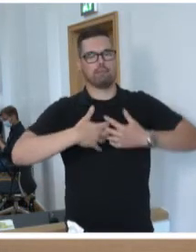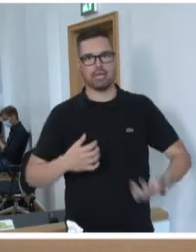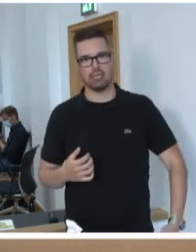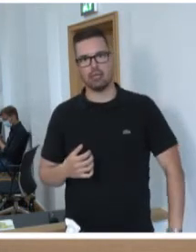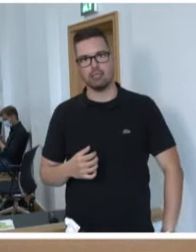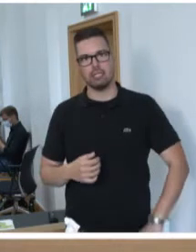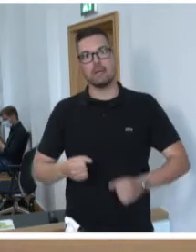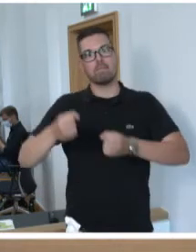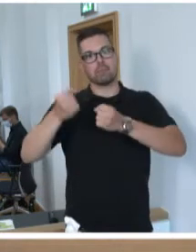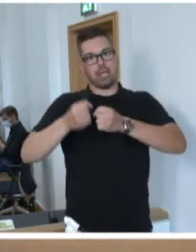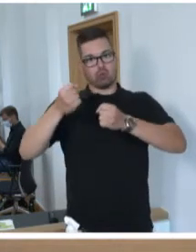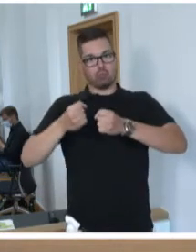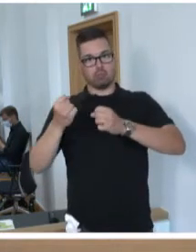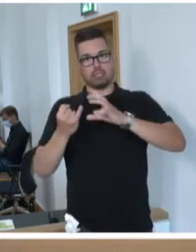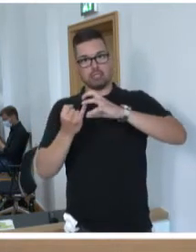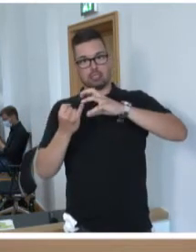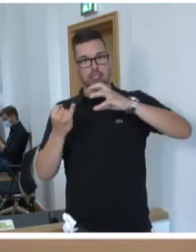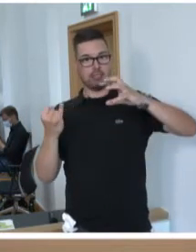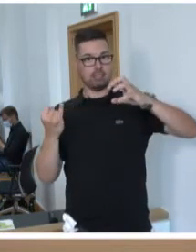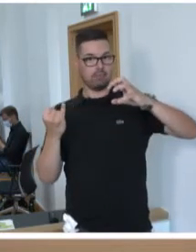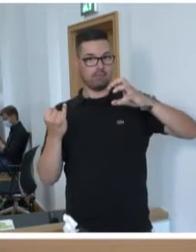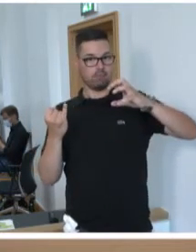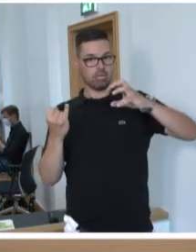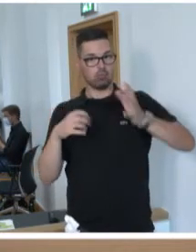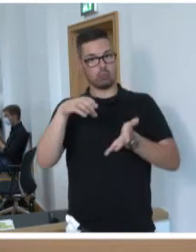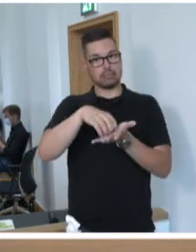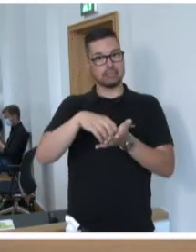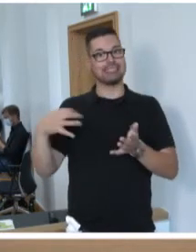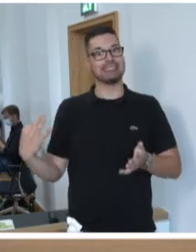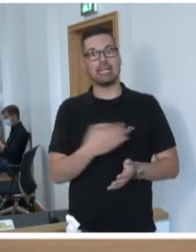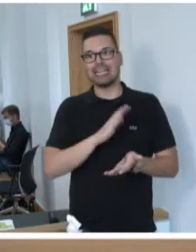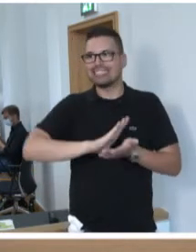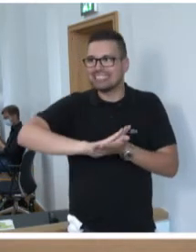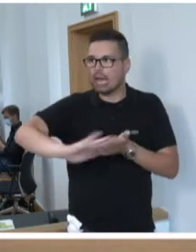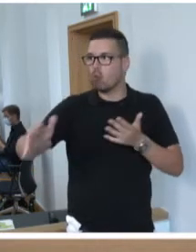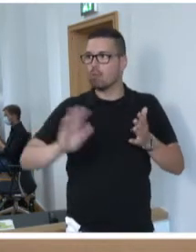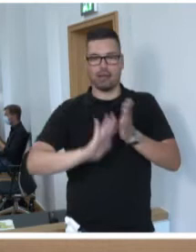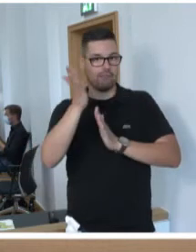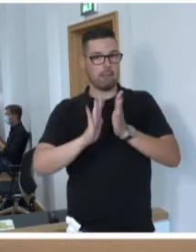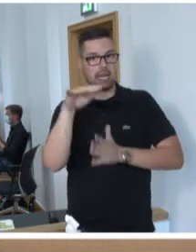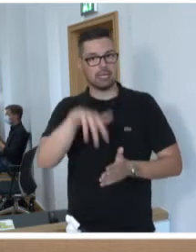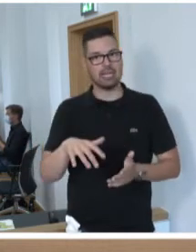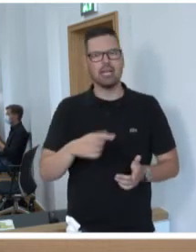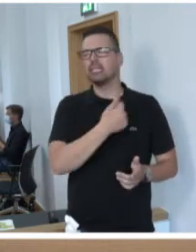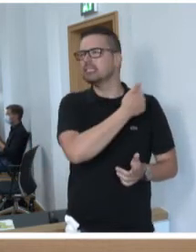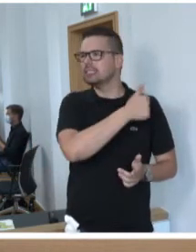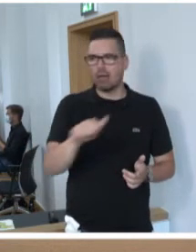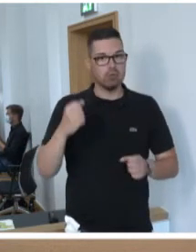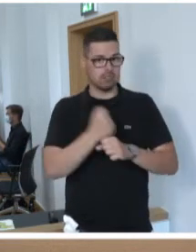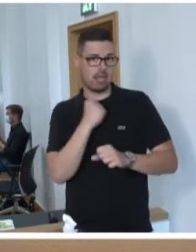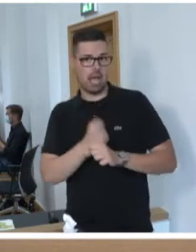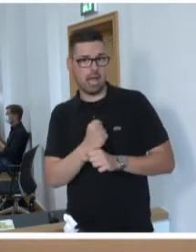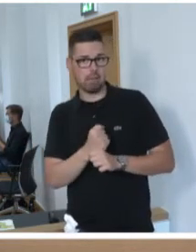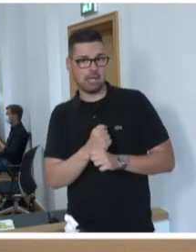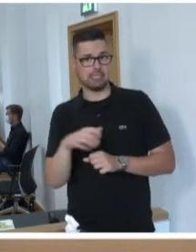Der Automobilstandort Saarland verfügt über ein tolles Know-how im Bereich von sauberen Verbrennern. Tausende von Arbeitsplätzen im Saarland hängen am